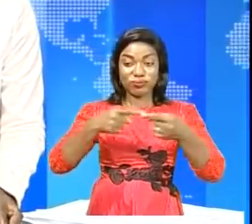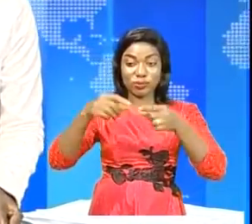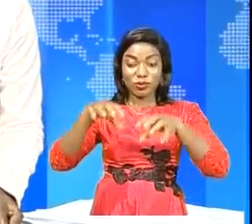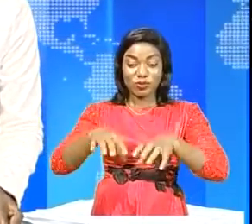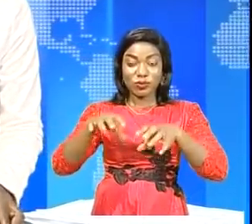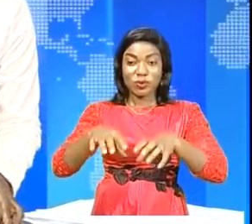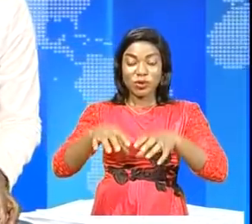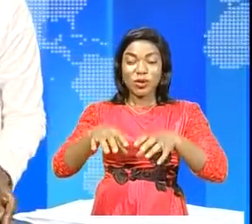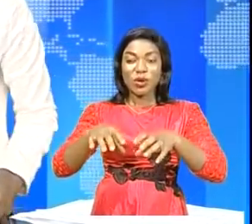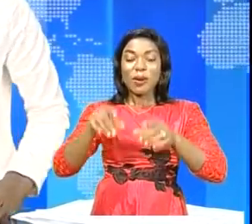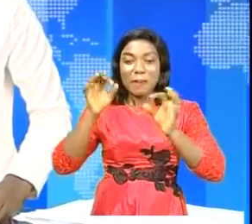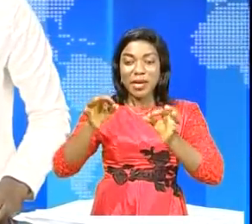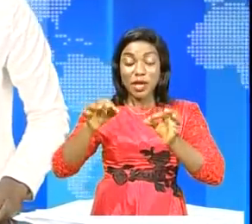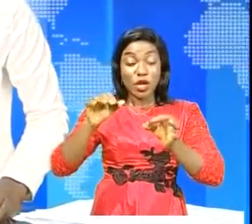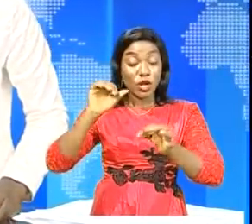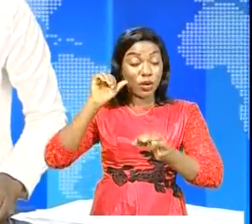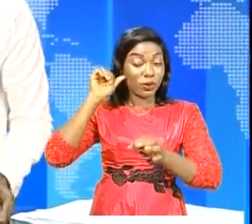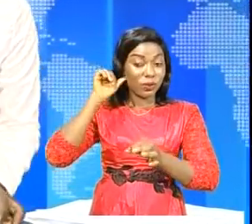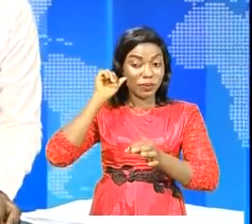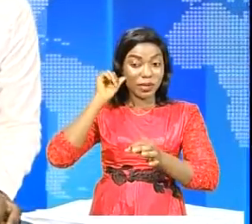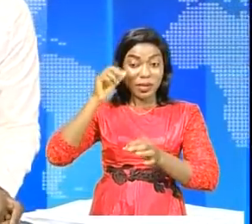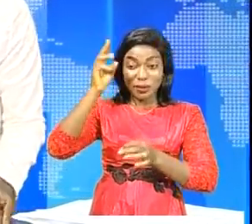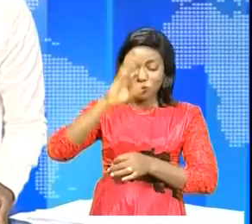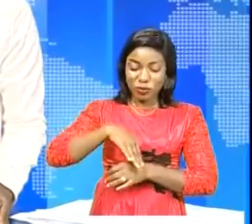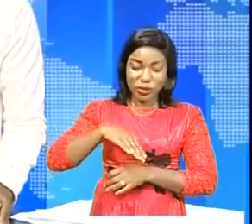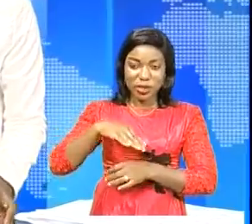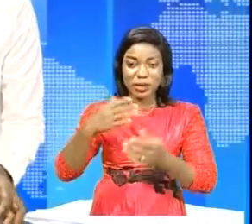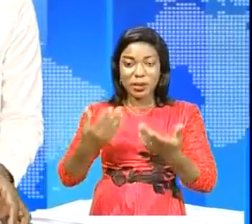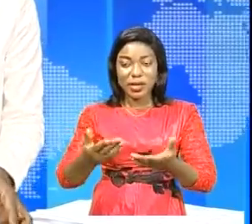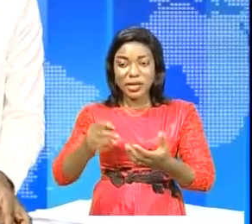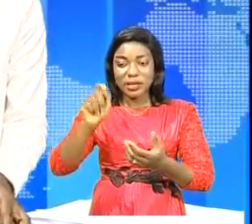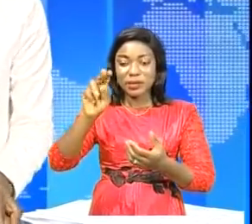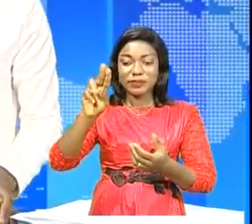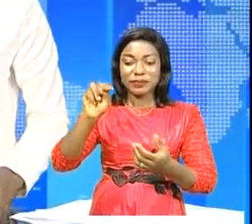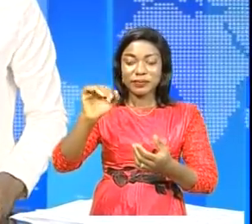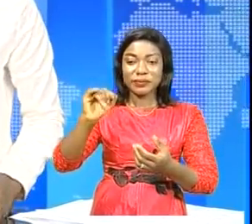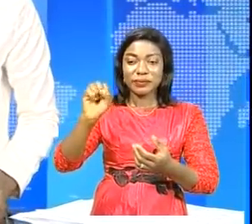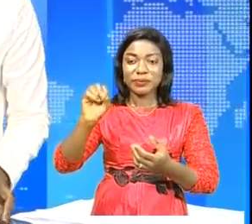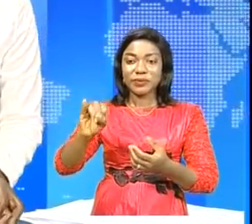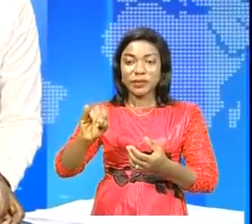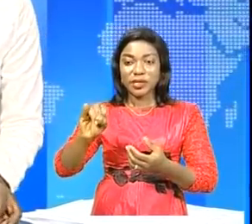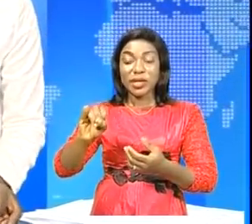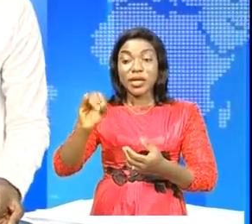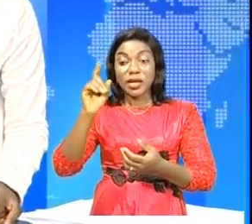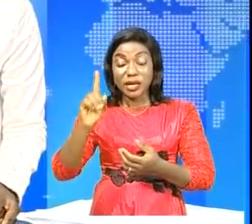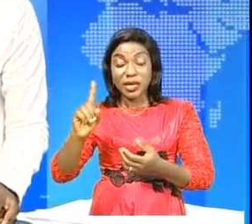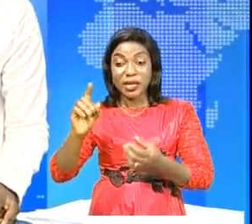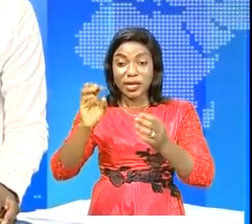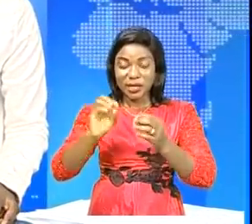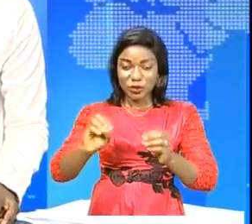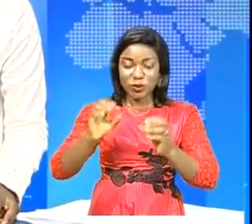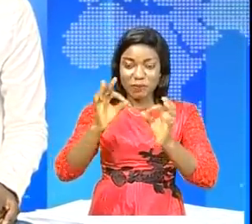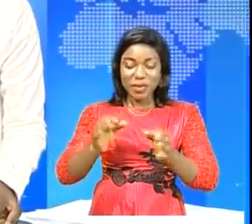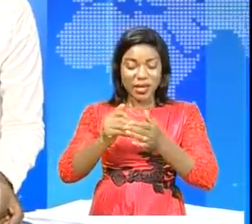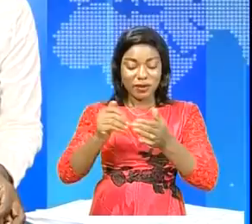se sont inclinés hier face aux aigles de cartage de la Tunisie sur les scores d'un but à zéro. Bien avant cette rencontre